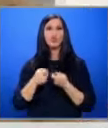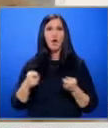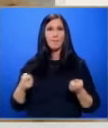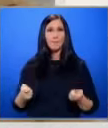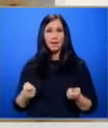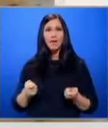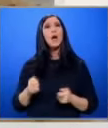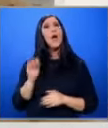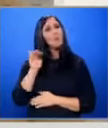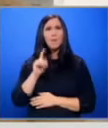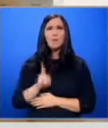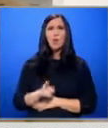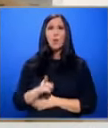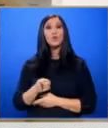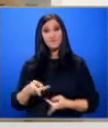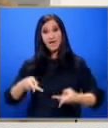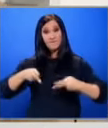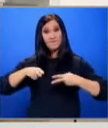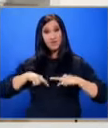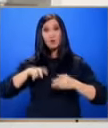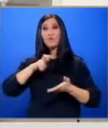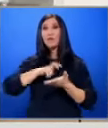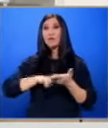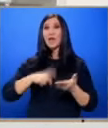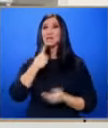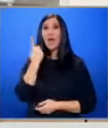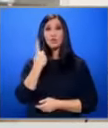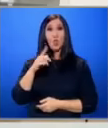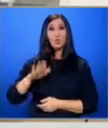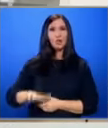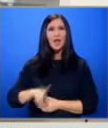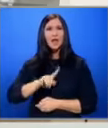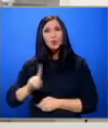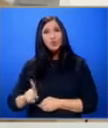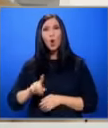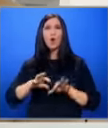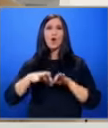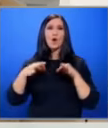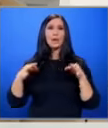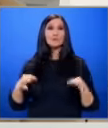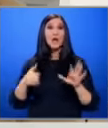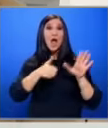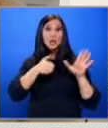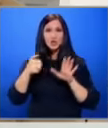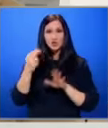Би могло да би се възстанови данък за едно дете до размера на 600 лева, за две